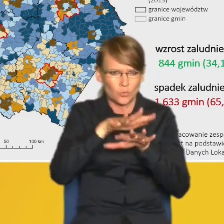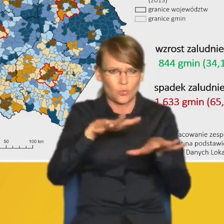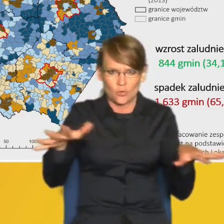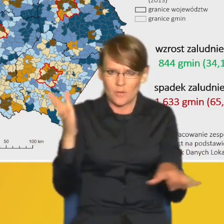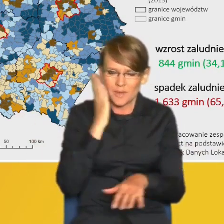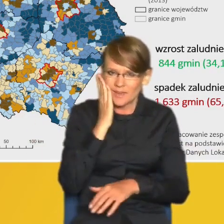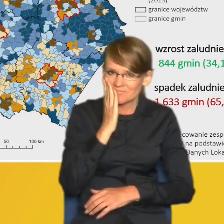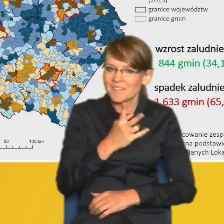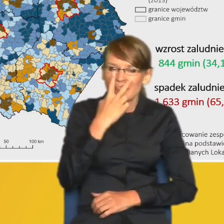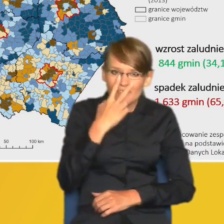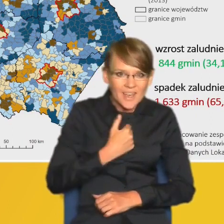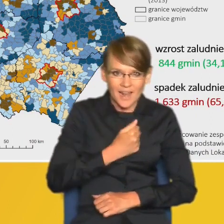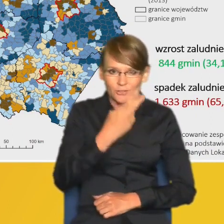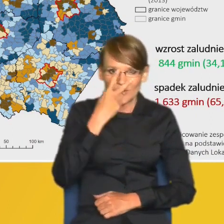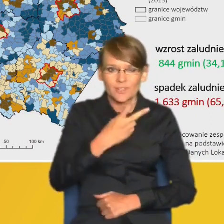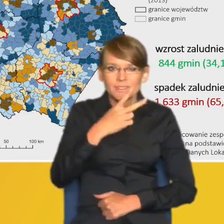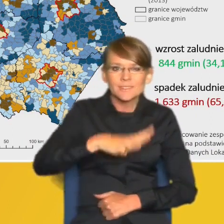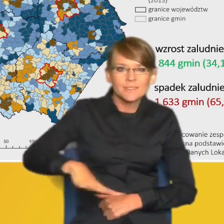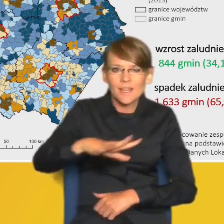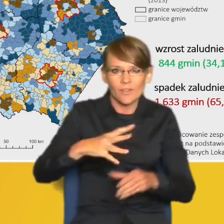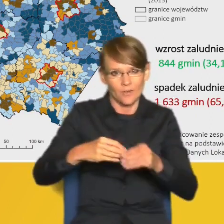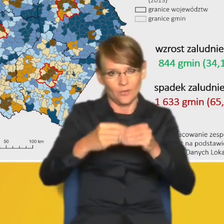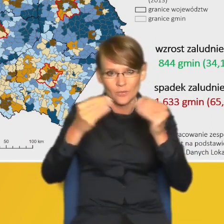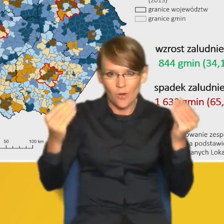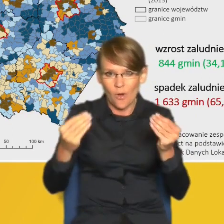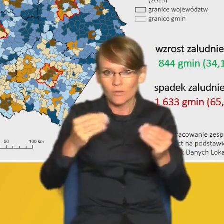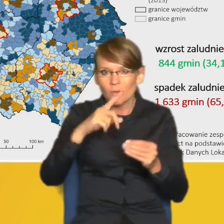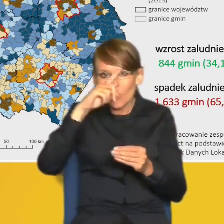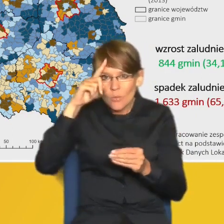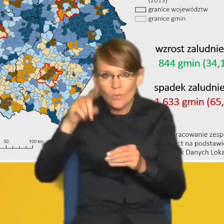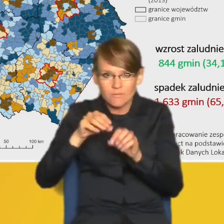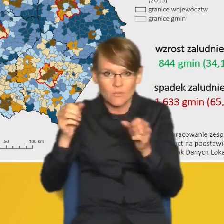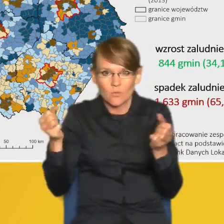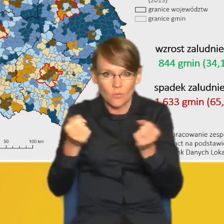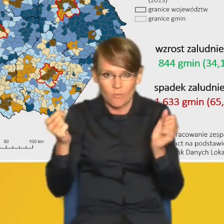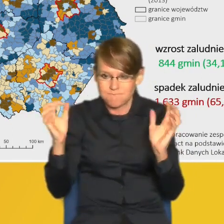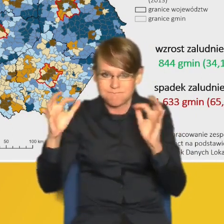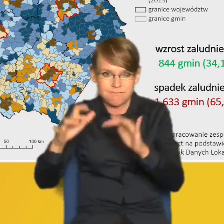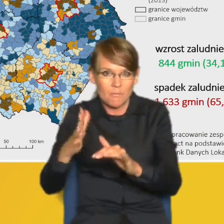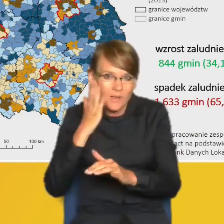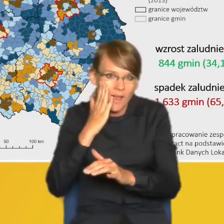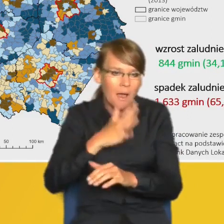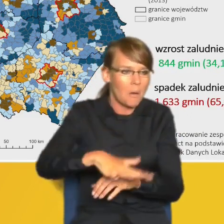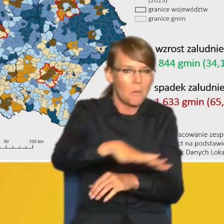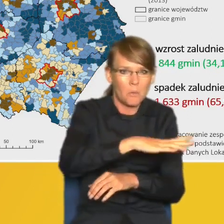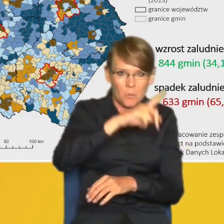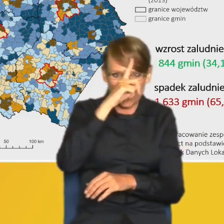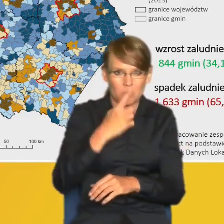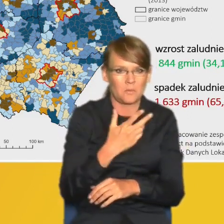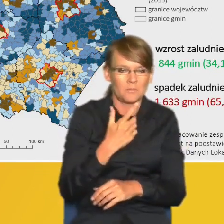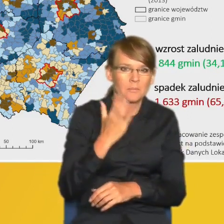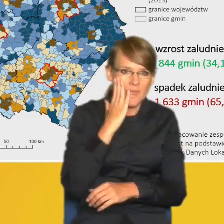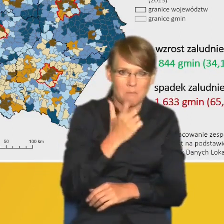Wyraźnie rysują nam się strefy rozwoju demograficznego i strefy depopulacji. Z jednej strony, tak